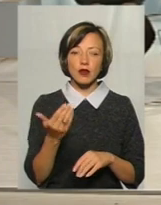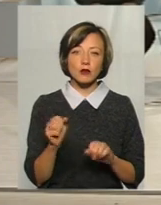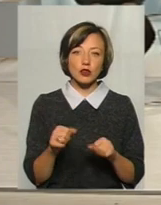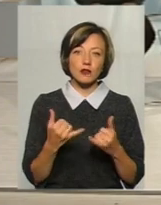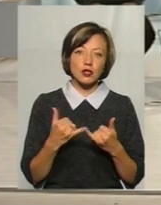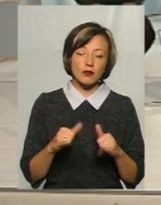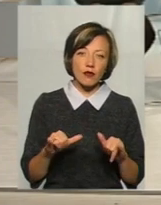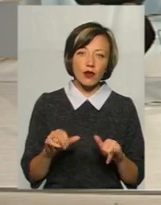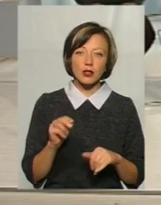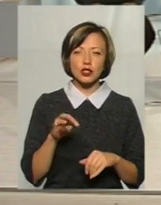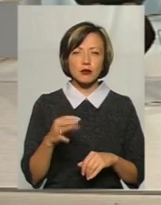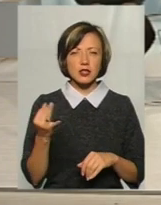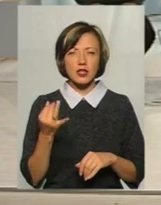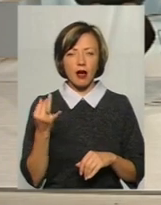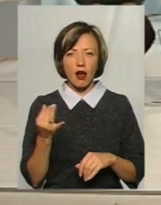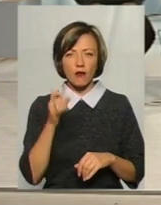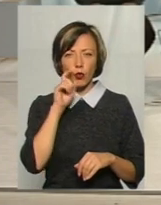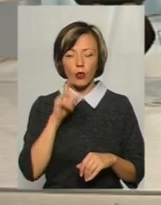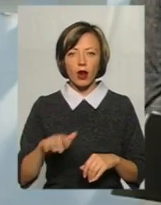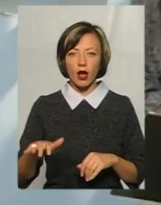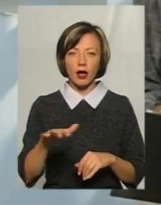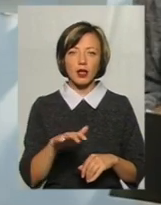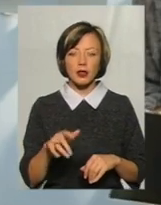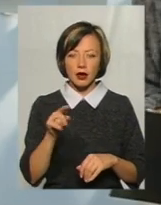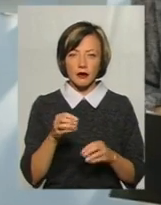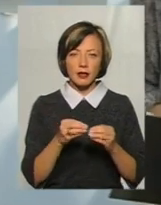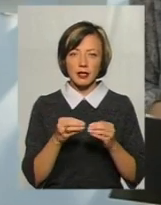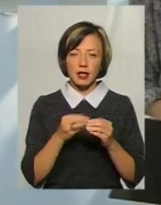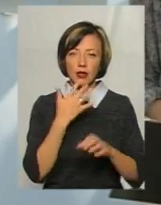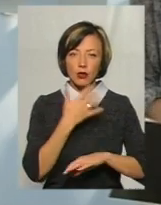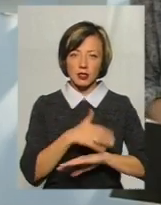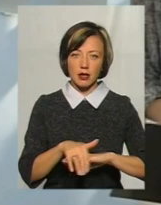здивувало? Чим цікава, можливо, Україна для тих самих іноземців?